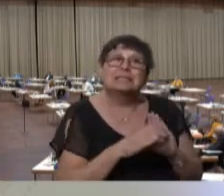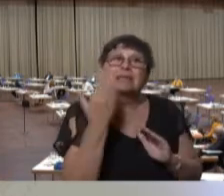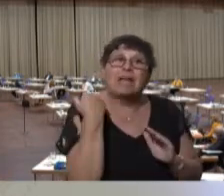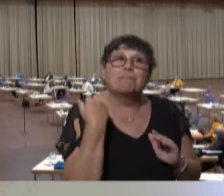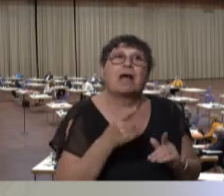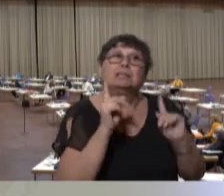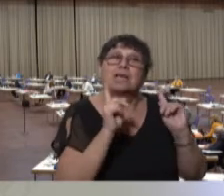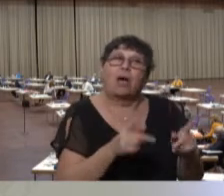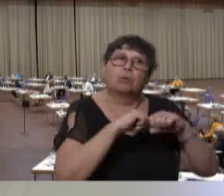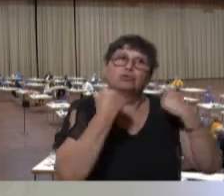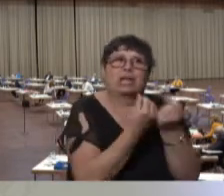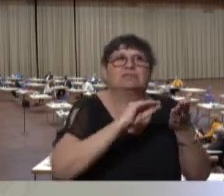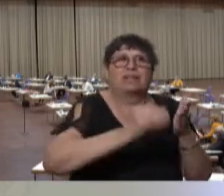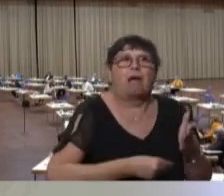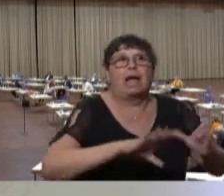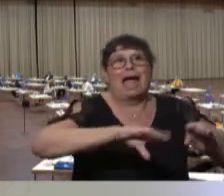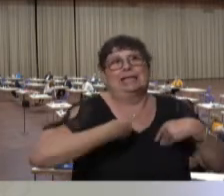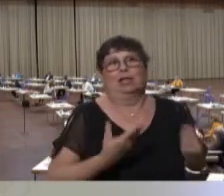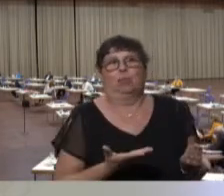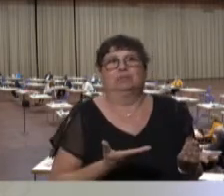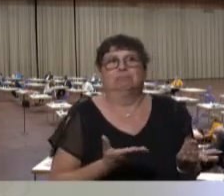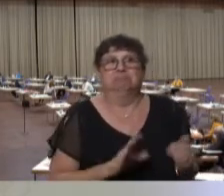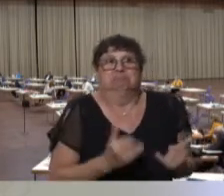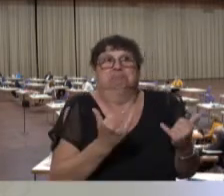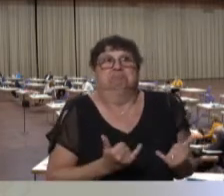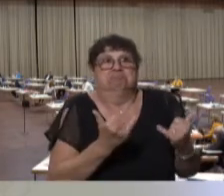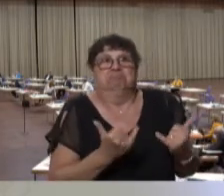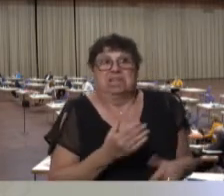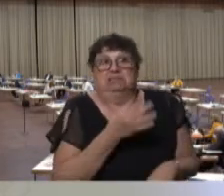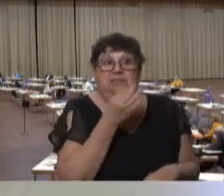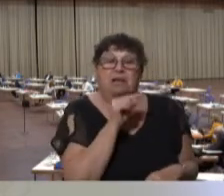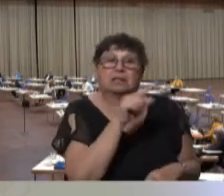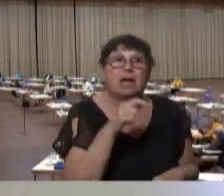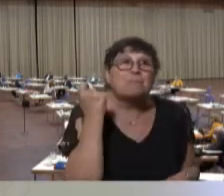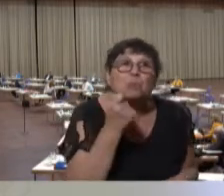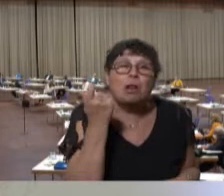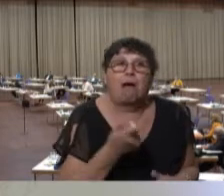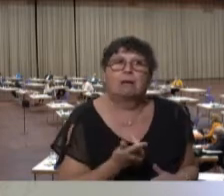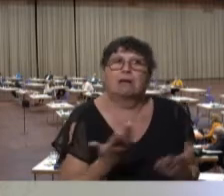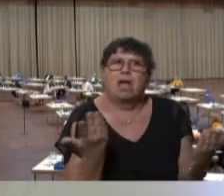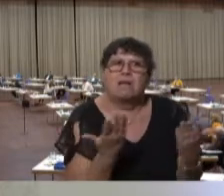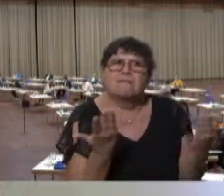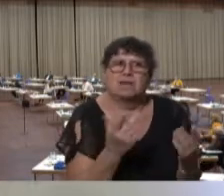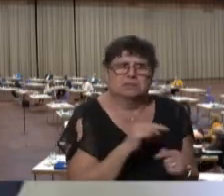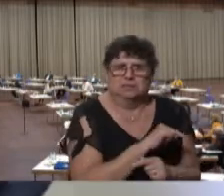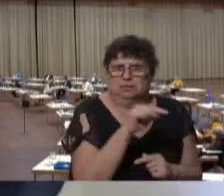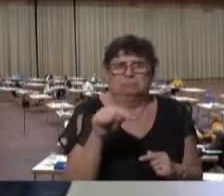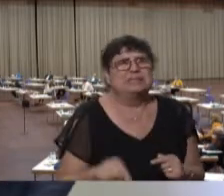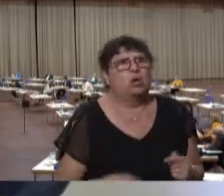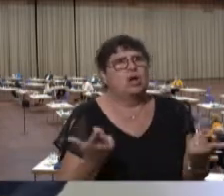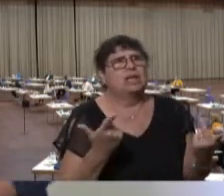damit auch dem Staatsvertrag zugestimmt hat. Und jetzt frage ich Sie, Herr Müller, was hat sich seitdem an der